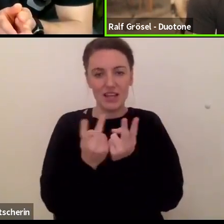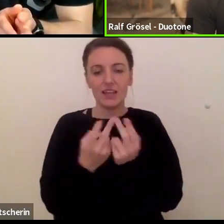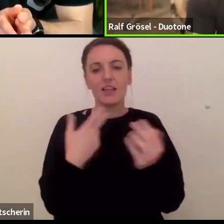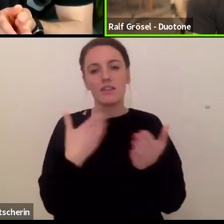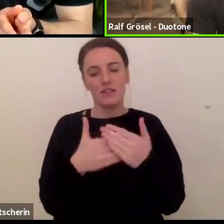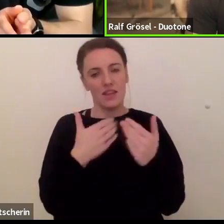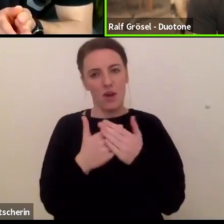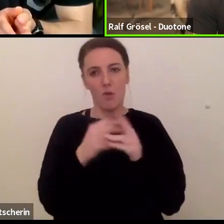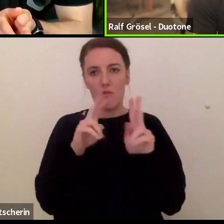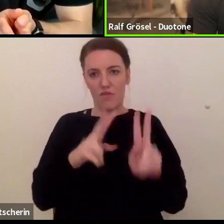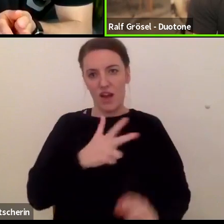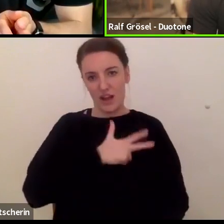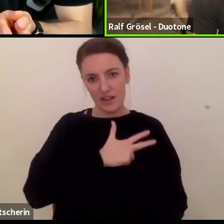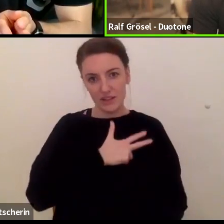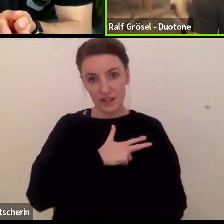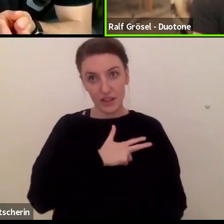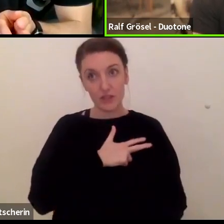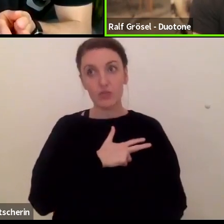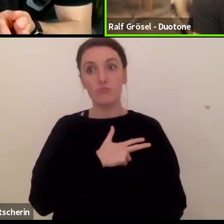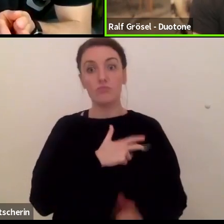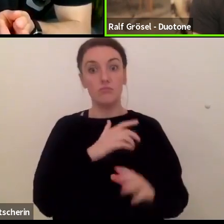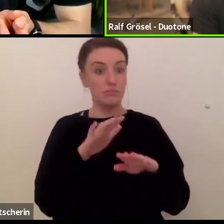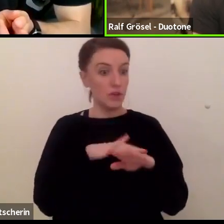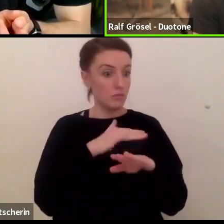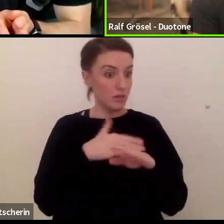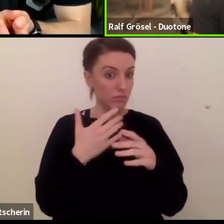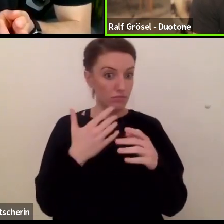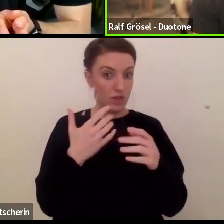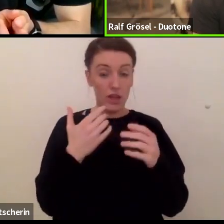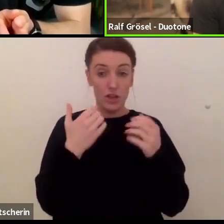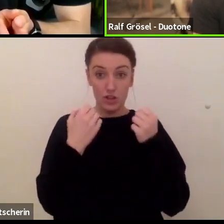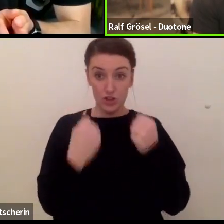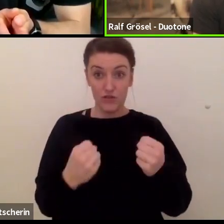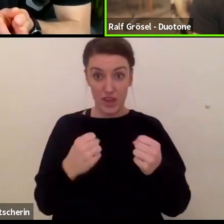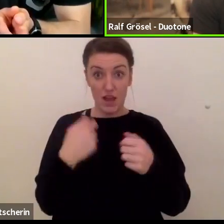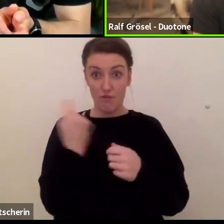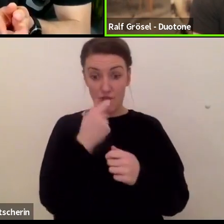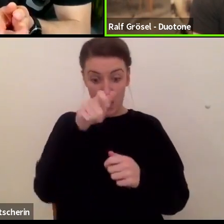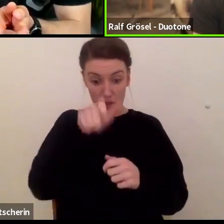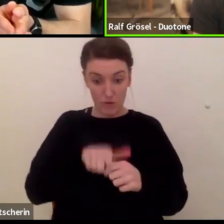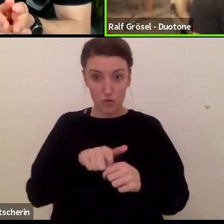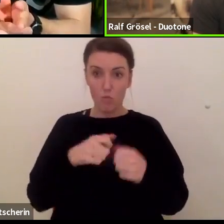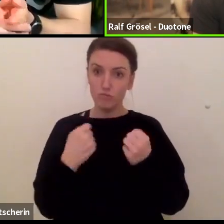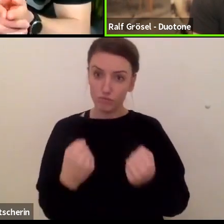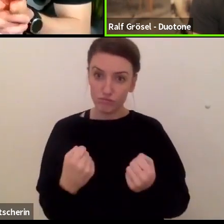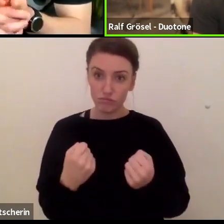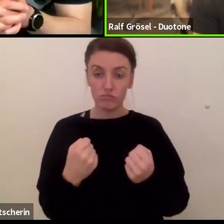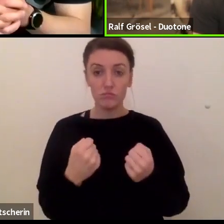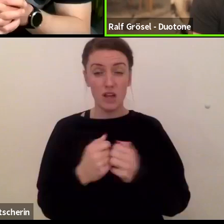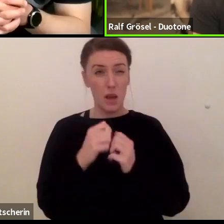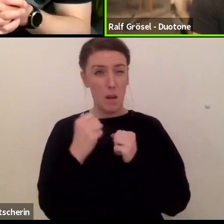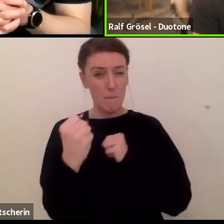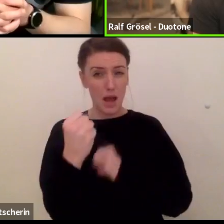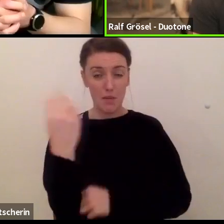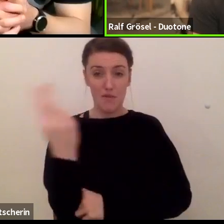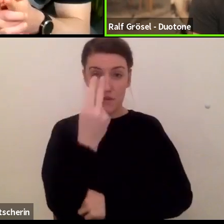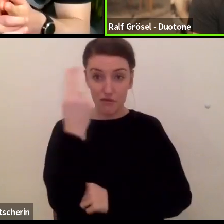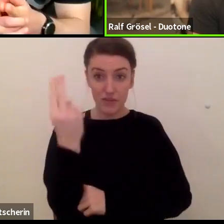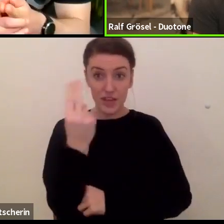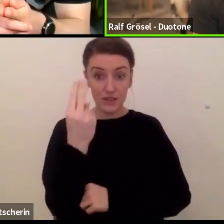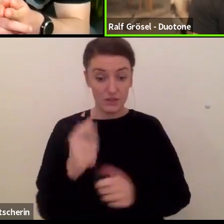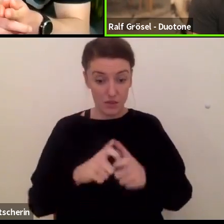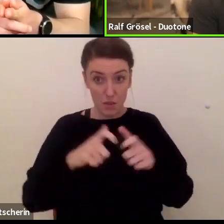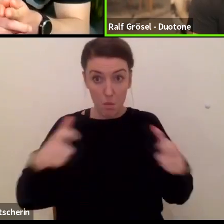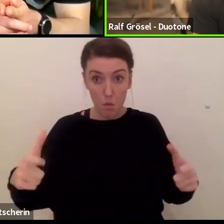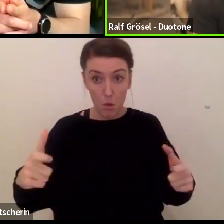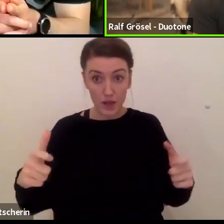letztendlich ein schwerer Fahrer, bei richtig viel Wind, mit einem kleinen Kite, kleines Bord, sollte den Kite auf jeden Fall